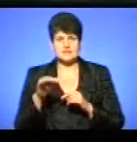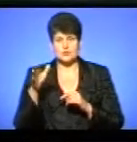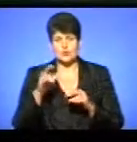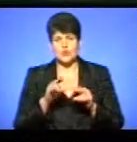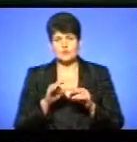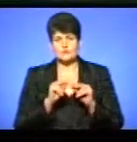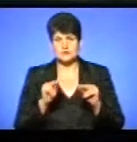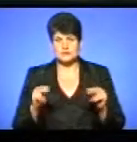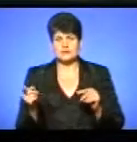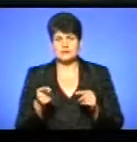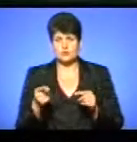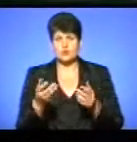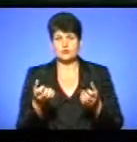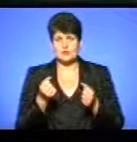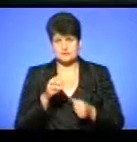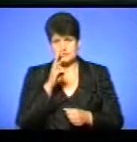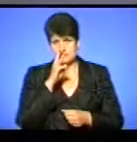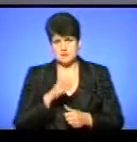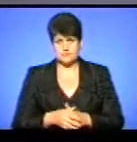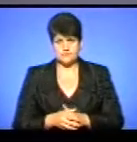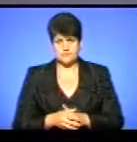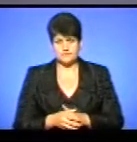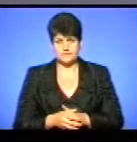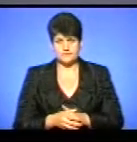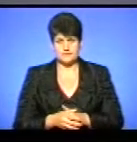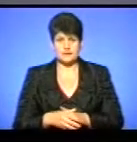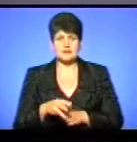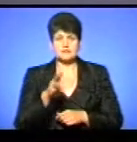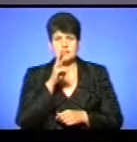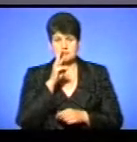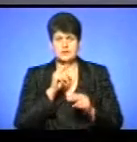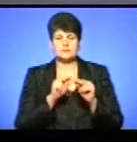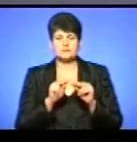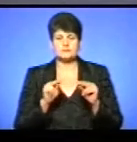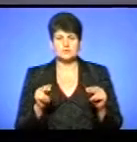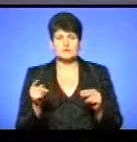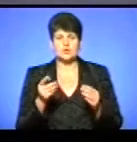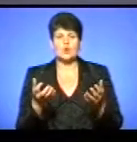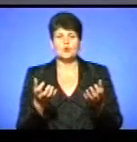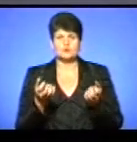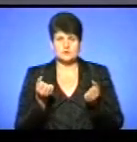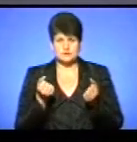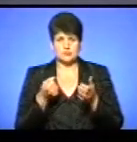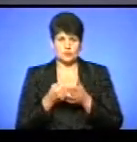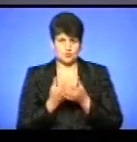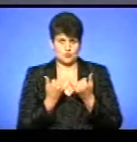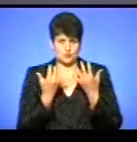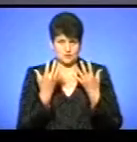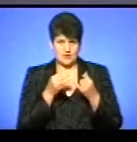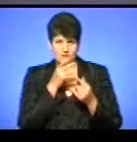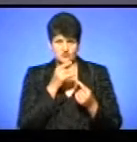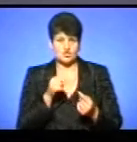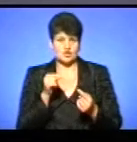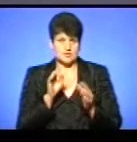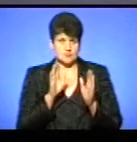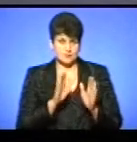Тернополя отримують заробітну плату. Зарплату освітяни Тернополя отримують до сьогоднішнього дня вчасно.